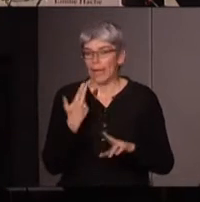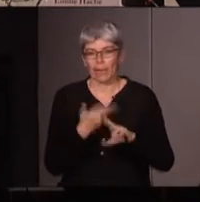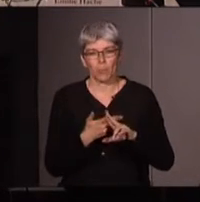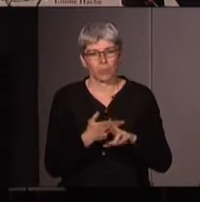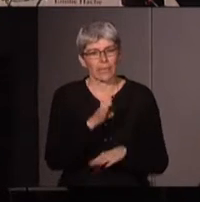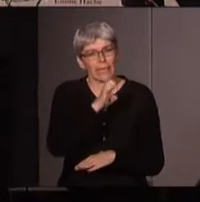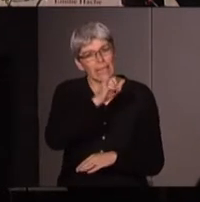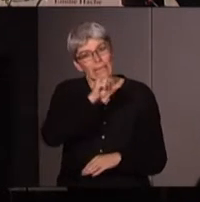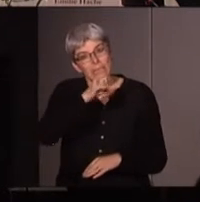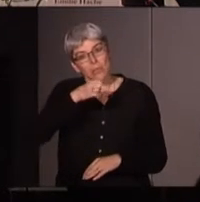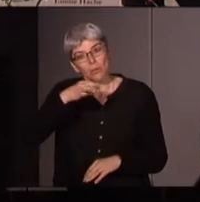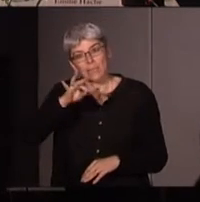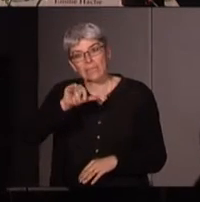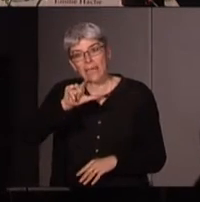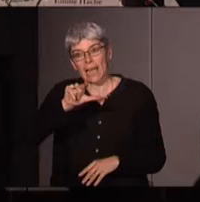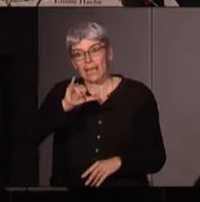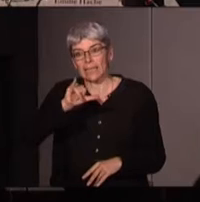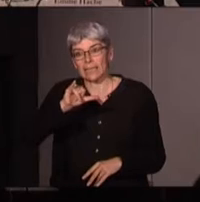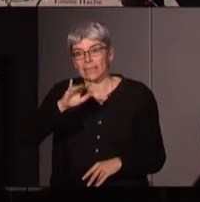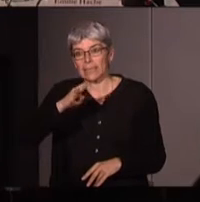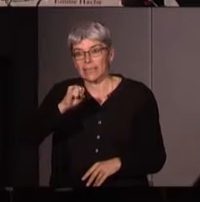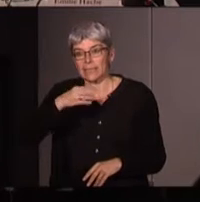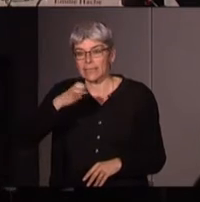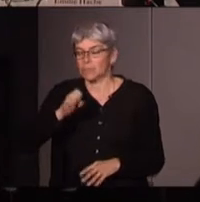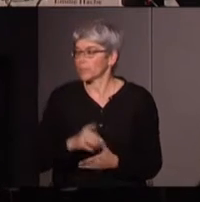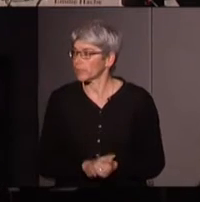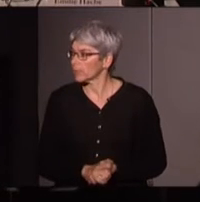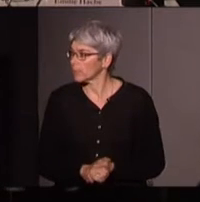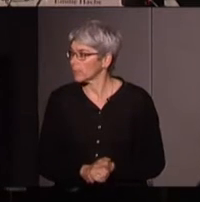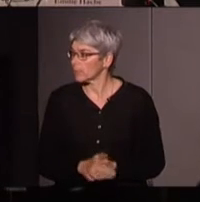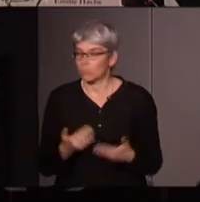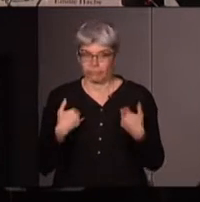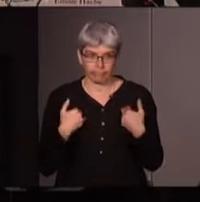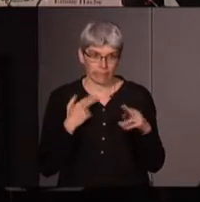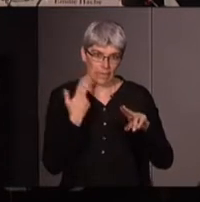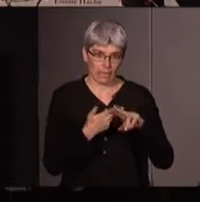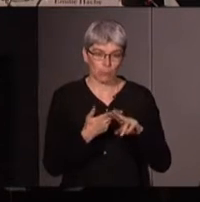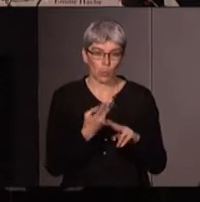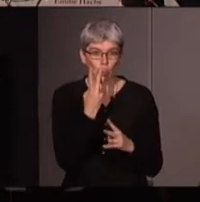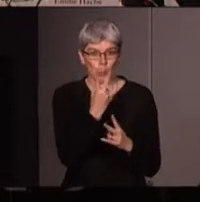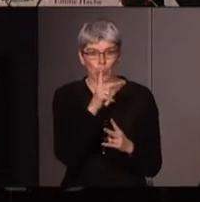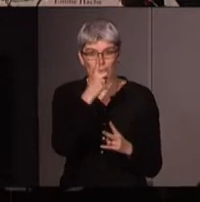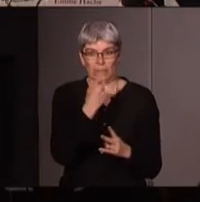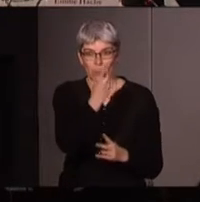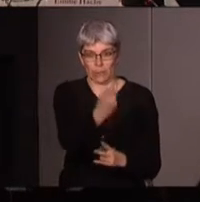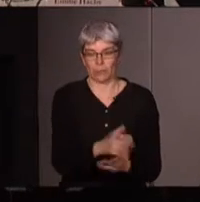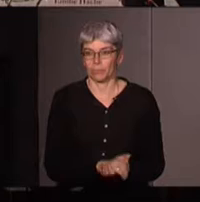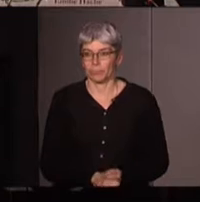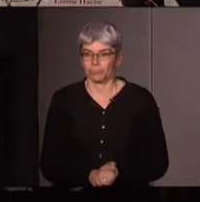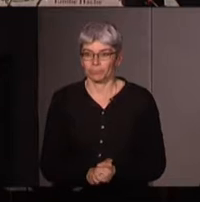'essentialisme pour qu'on puisse continuer oui je vais répondre je vais répondre aux deux questions qui ont été posées